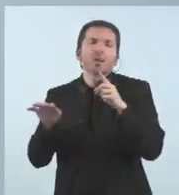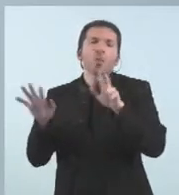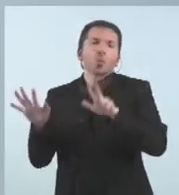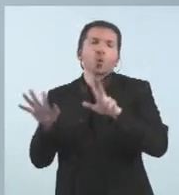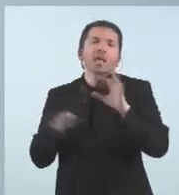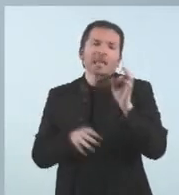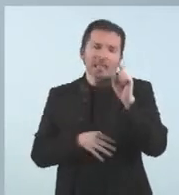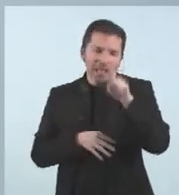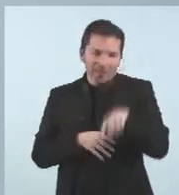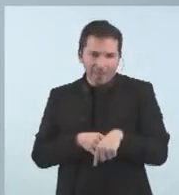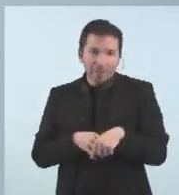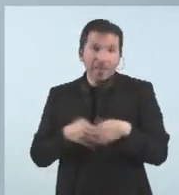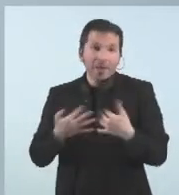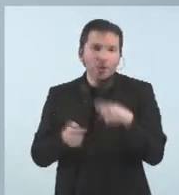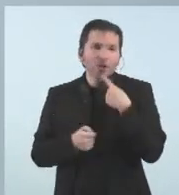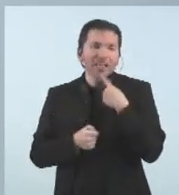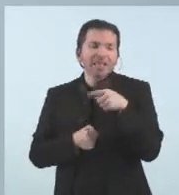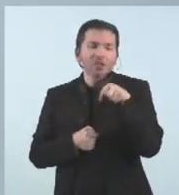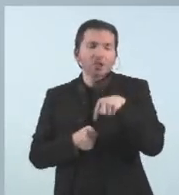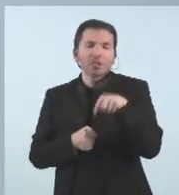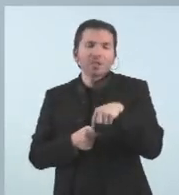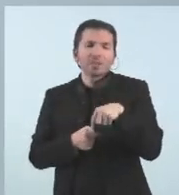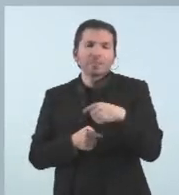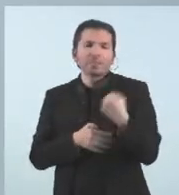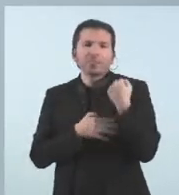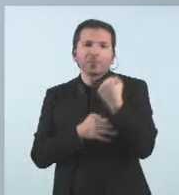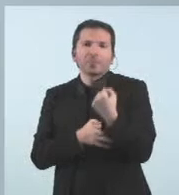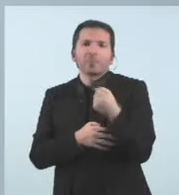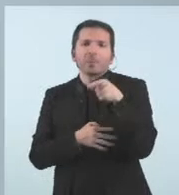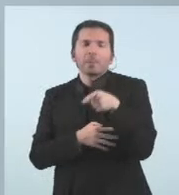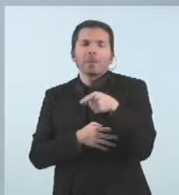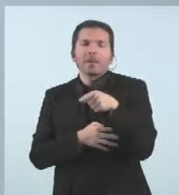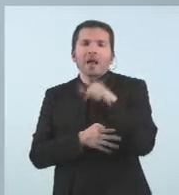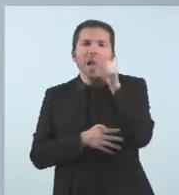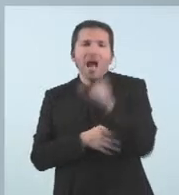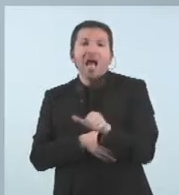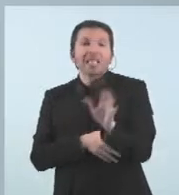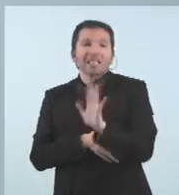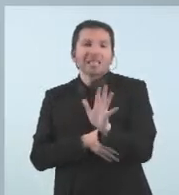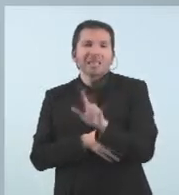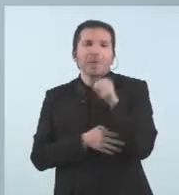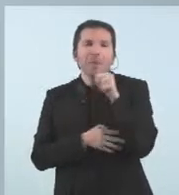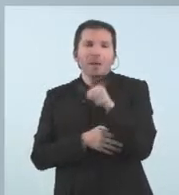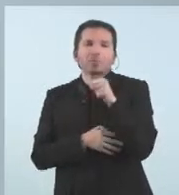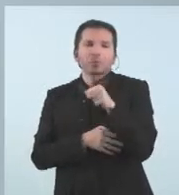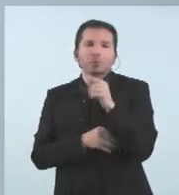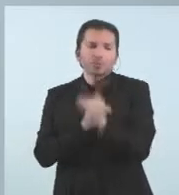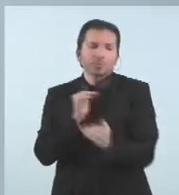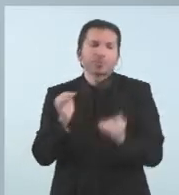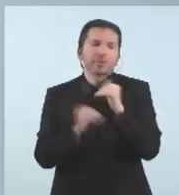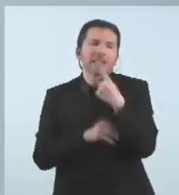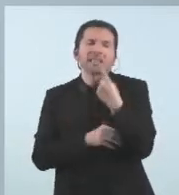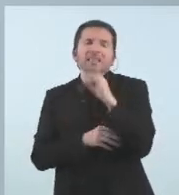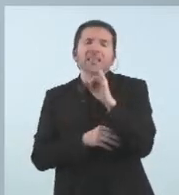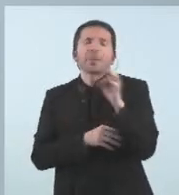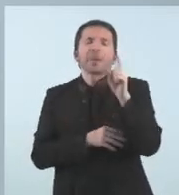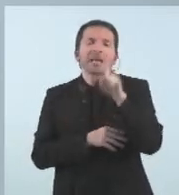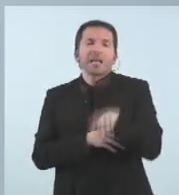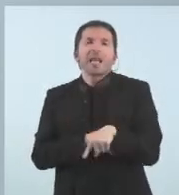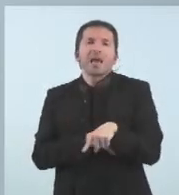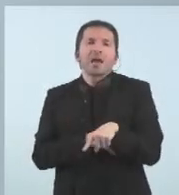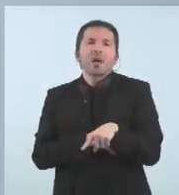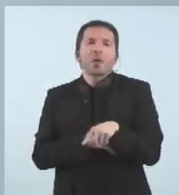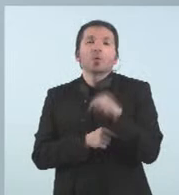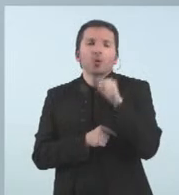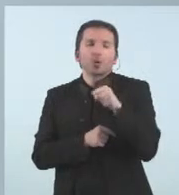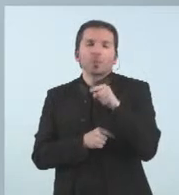l'ajut al cinema s'ha restablert en els 100.000 euros inicials que teníem i serà